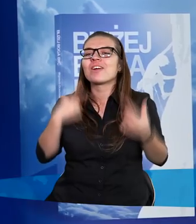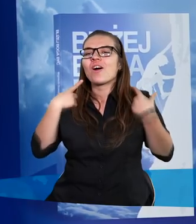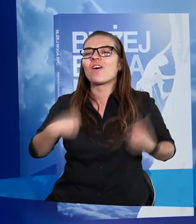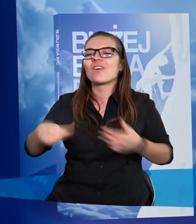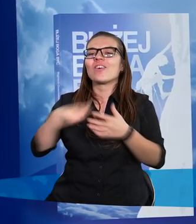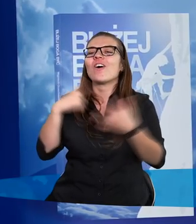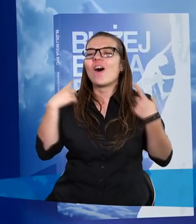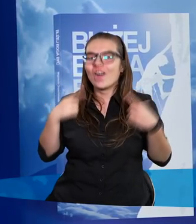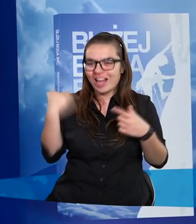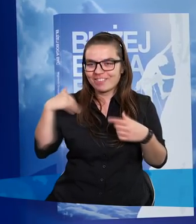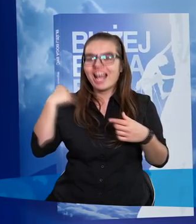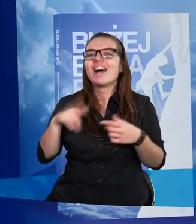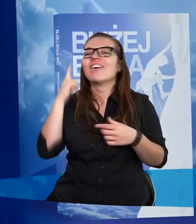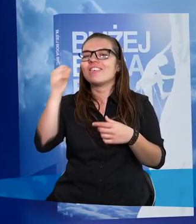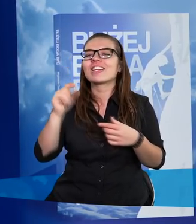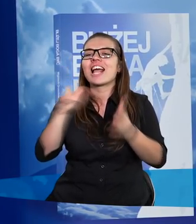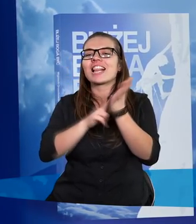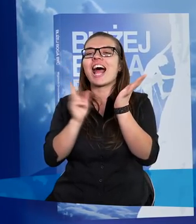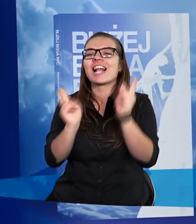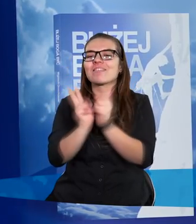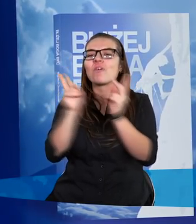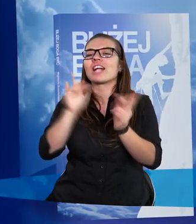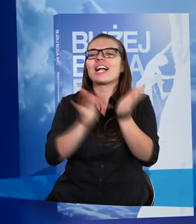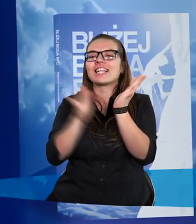idę na spotkanie z Panem Jezusem.